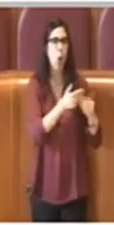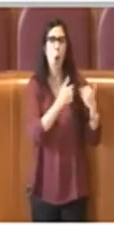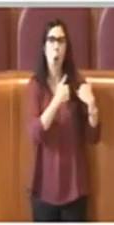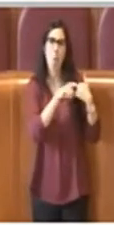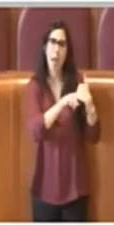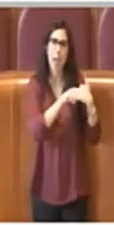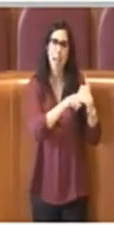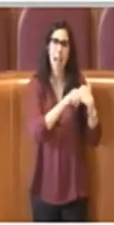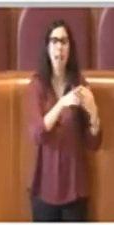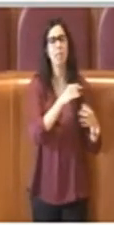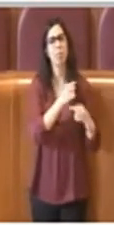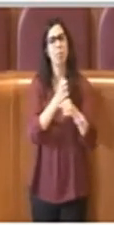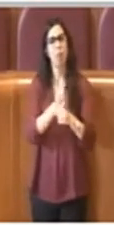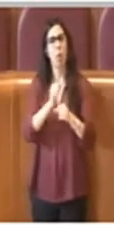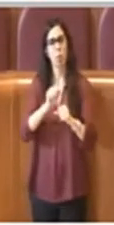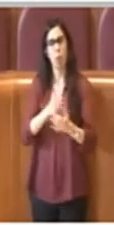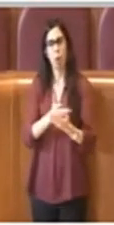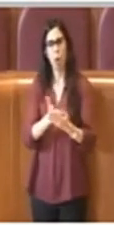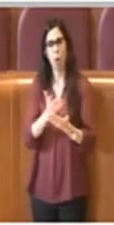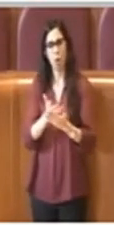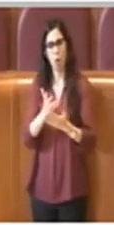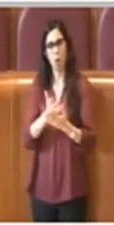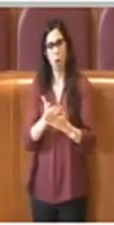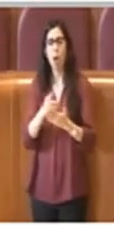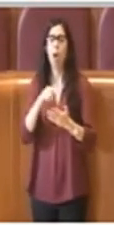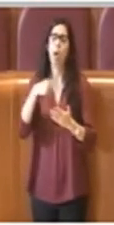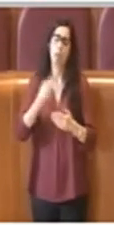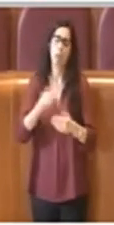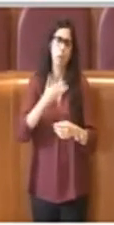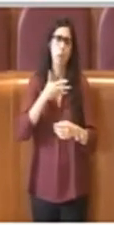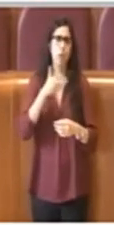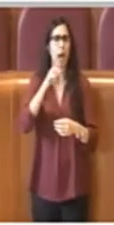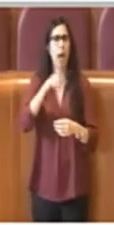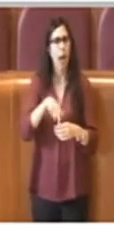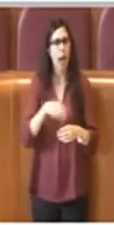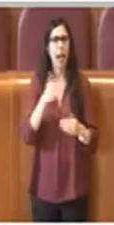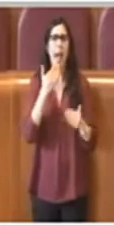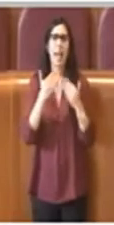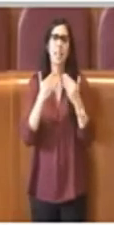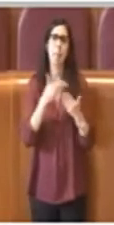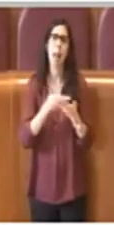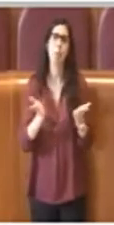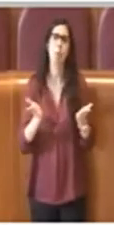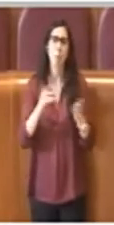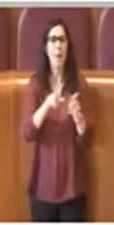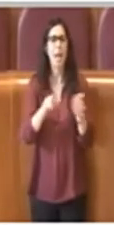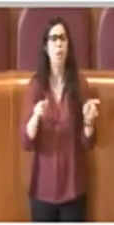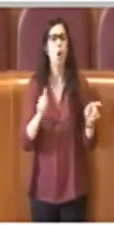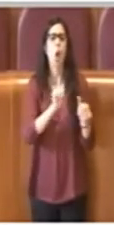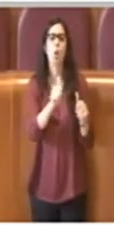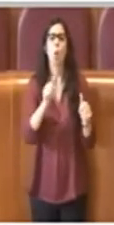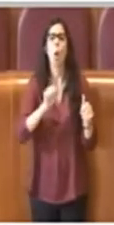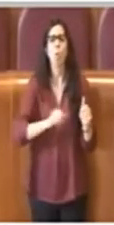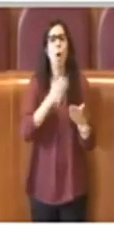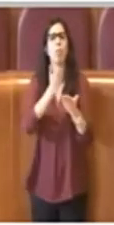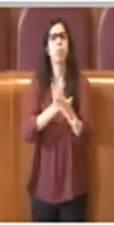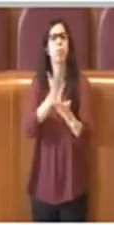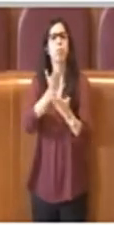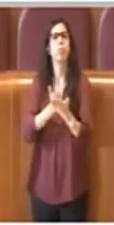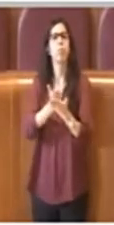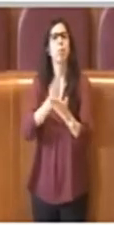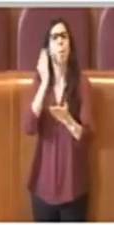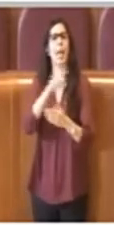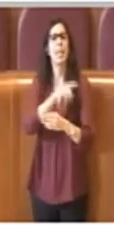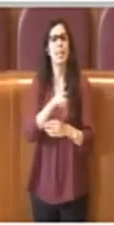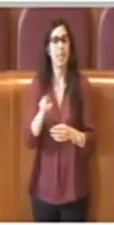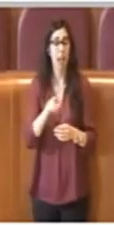creati spazi dedicati per la raccolta delle istanze attraverso le assemblee pubbliche. Il diritto dei singoli all'associazionismo